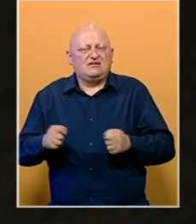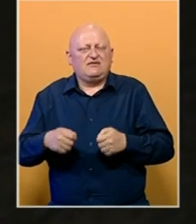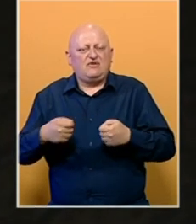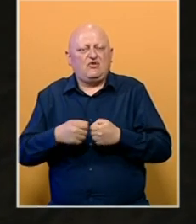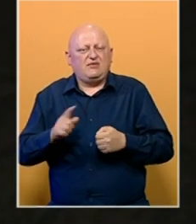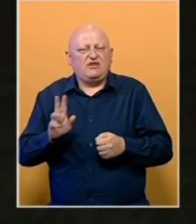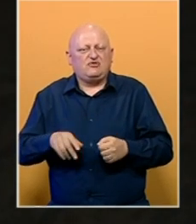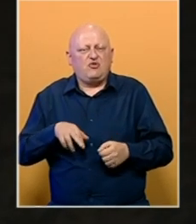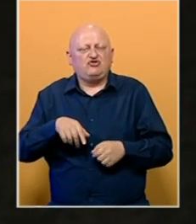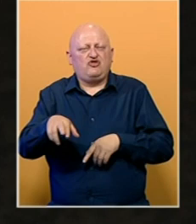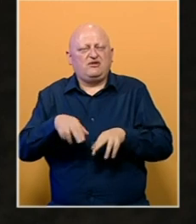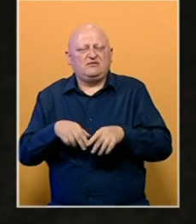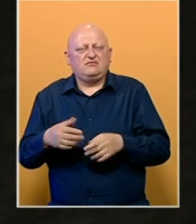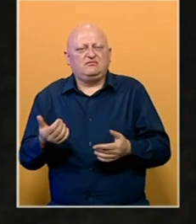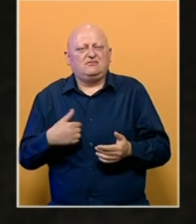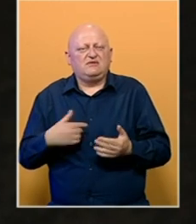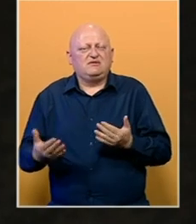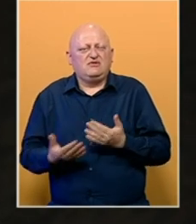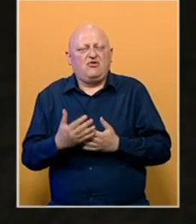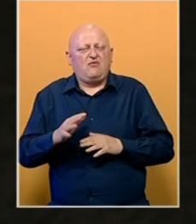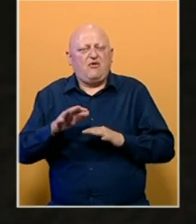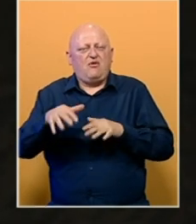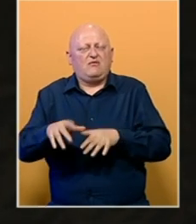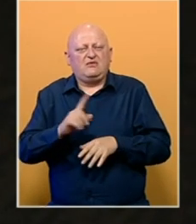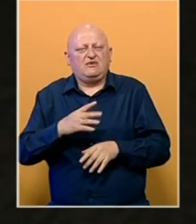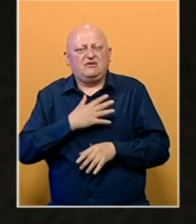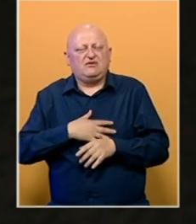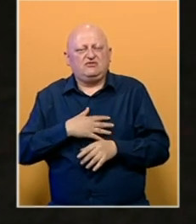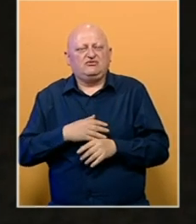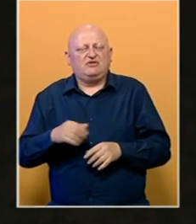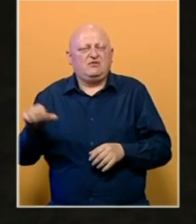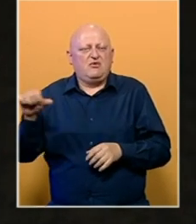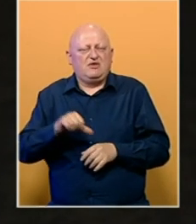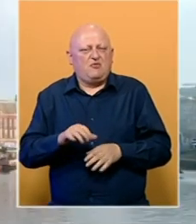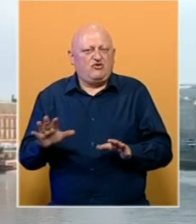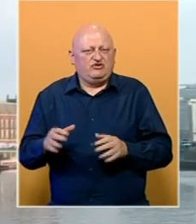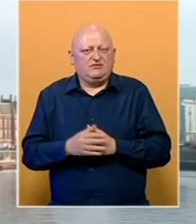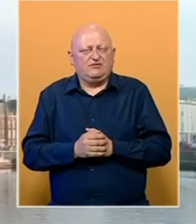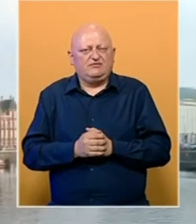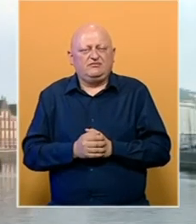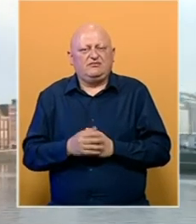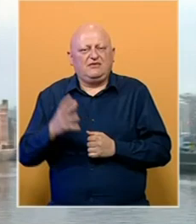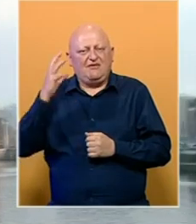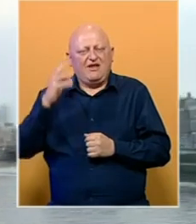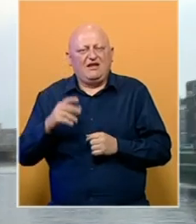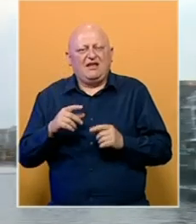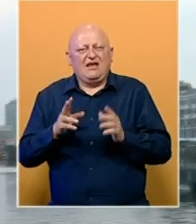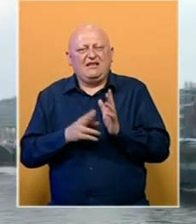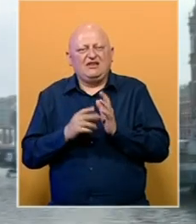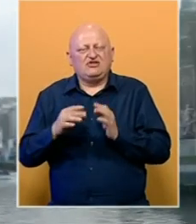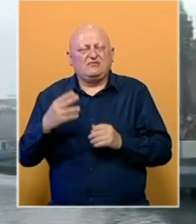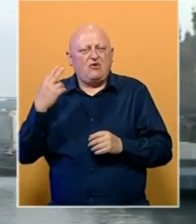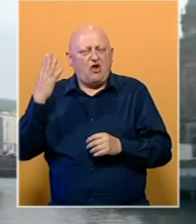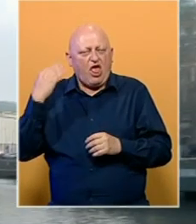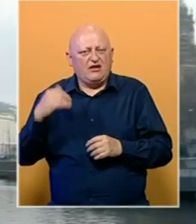nećemo moći izaći. Ali sada s ovim novim valom pandemije ne želimo da se stvari pogoršaju. I vladan iz Ozemske najavljuje